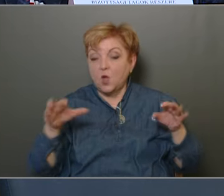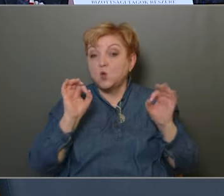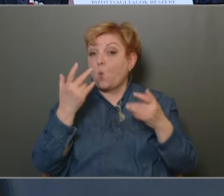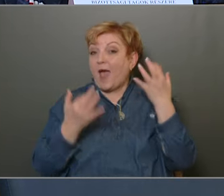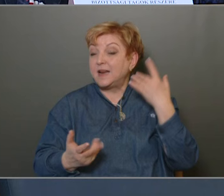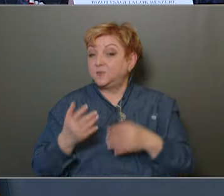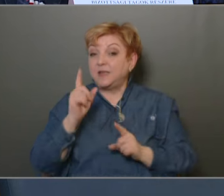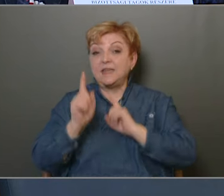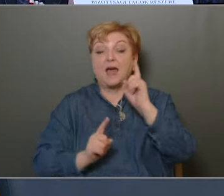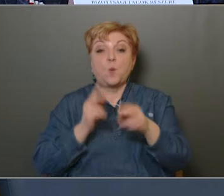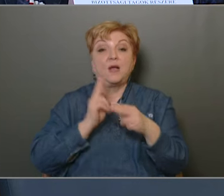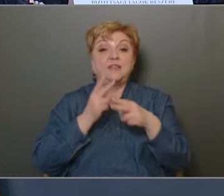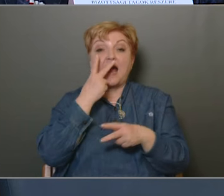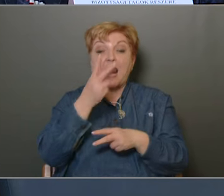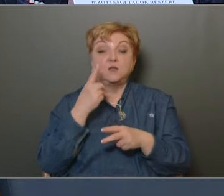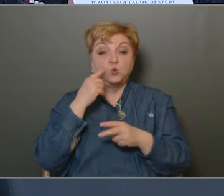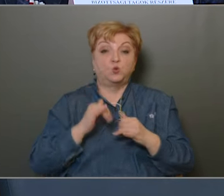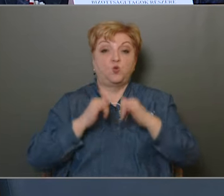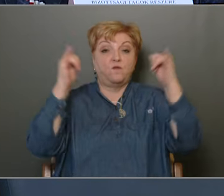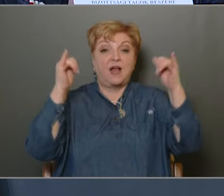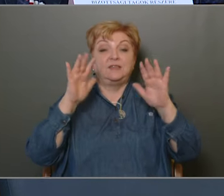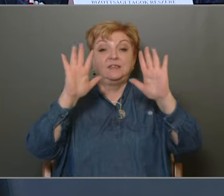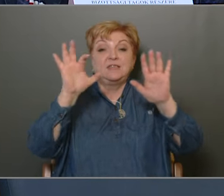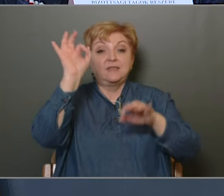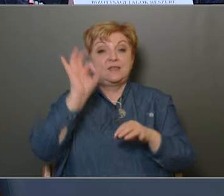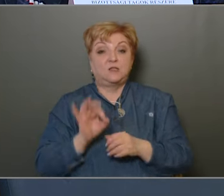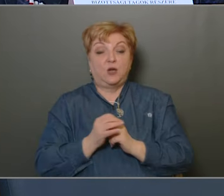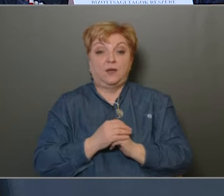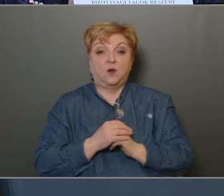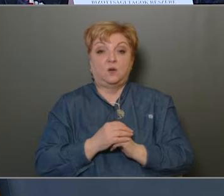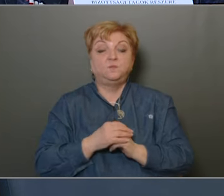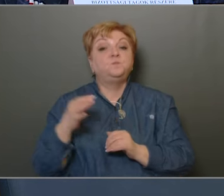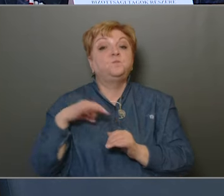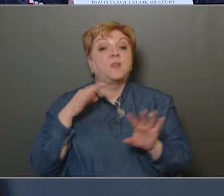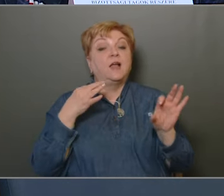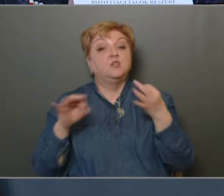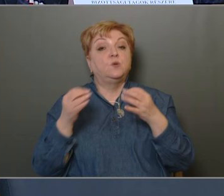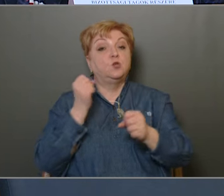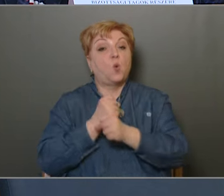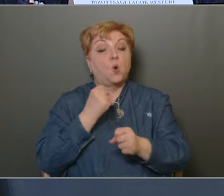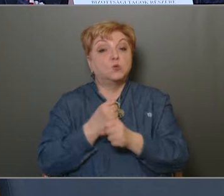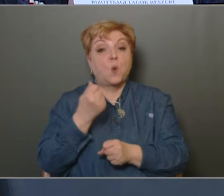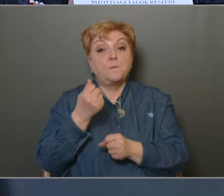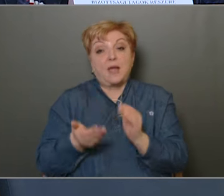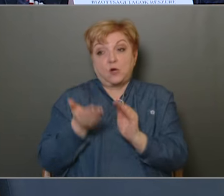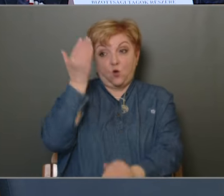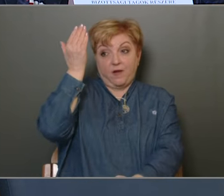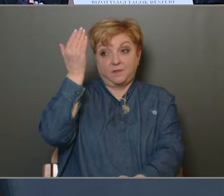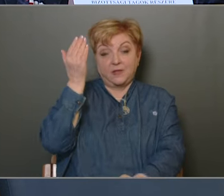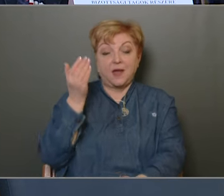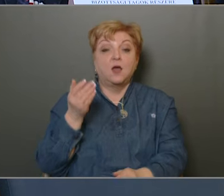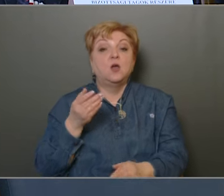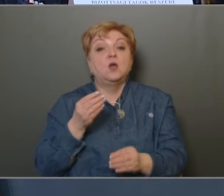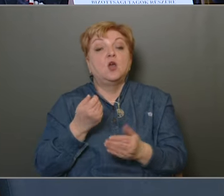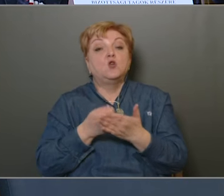eredmény az is, hogy a járóbetegellátást tudtuk növelni közel 10 százalékkal. Az egészségügyi dolgozók bérnövekménye és a